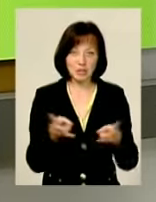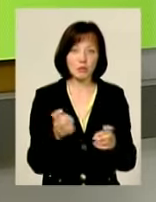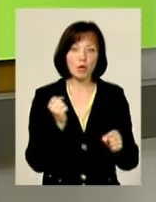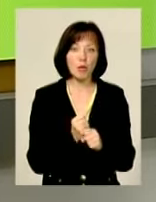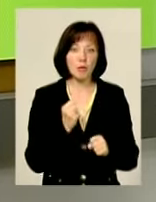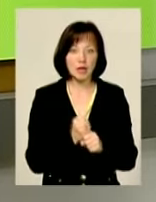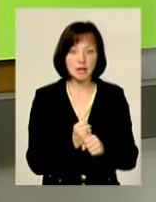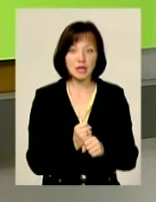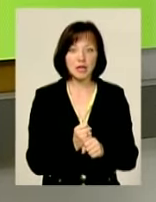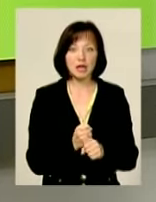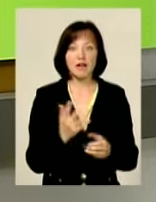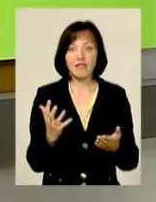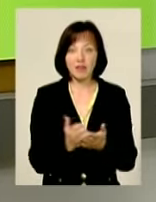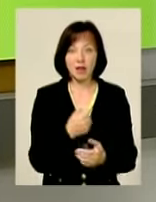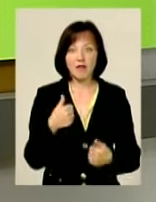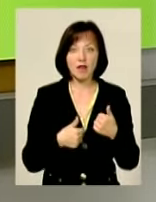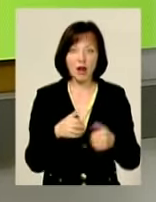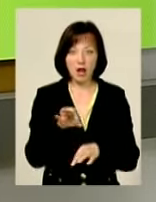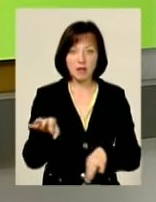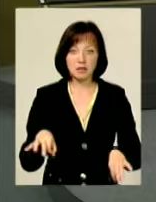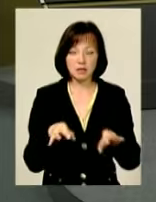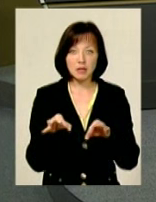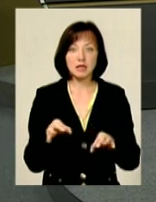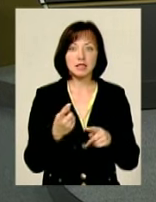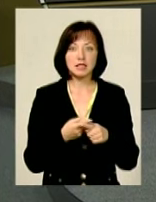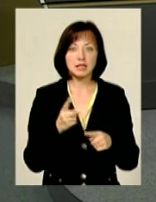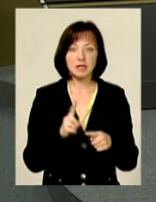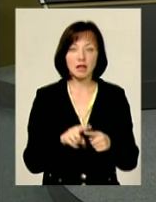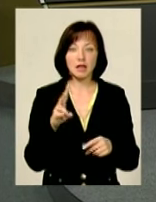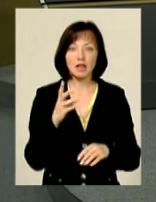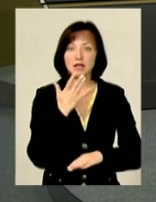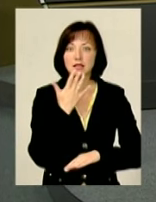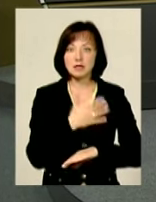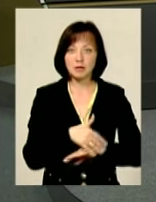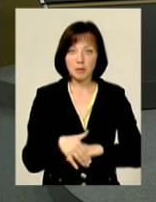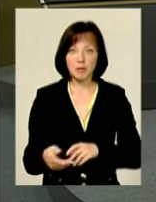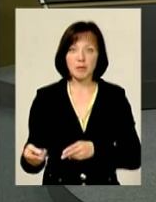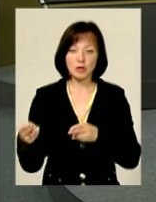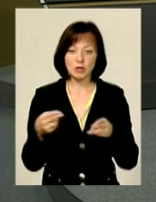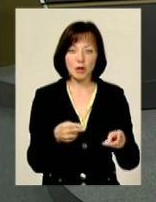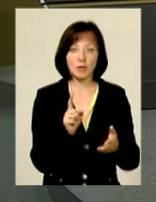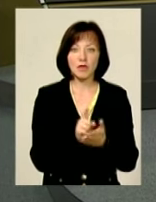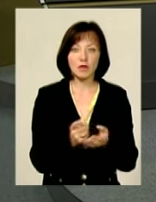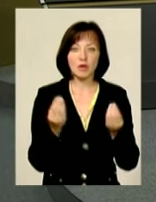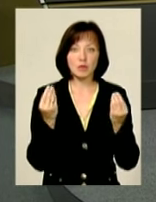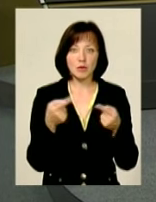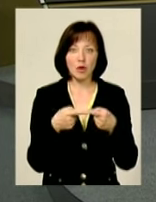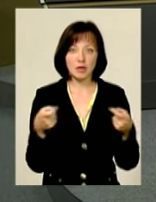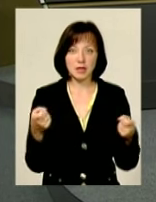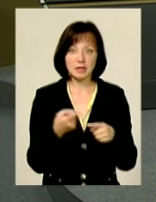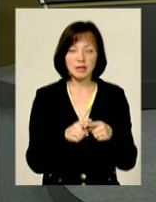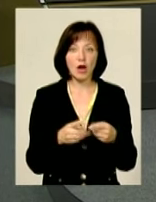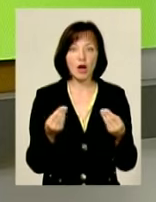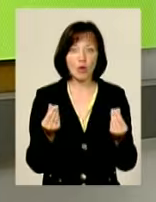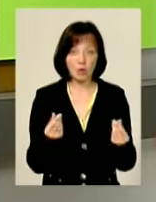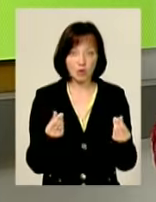робити. І я виграв грант на ВІП-номера. Коли приїжджають іноземці, в них повинні бути люксові і хороші номера. Це гроші.